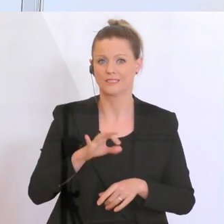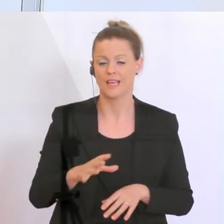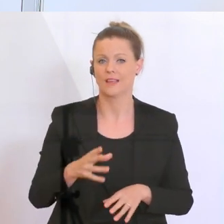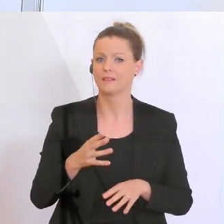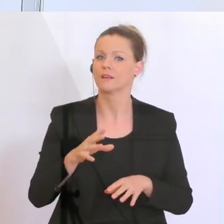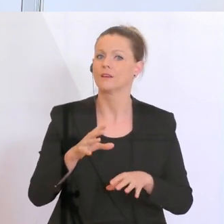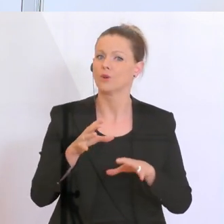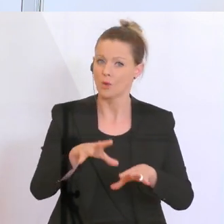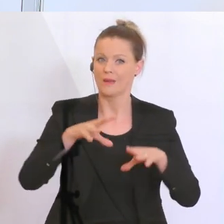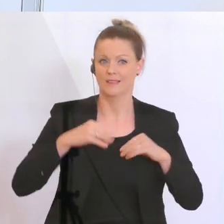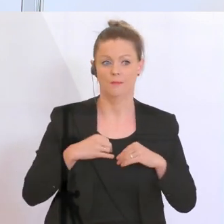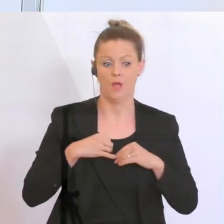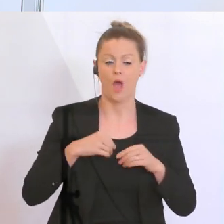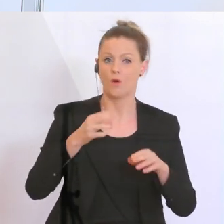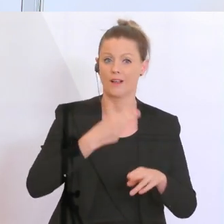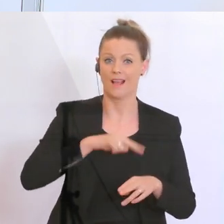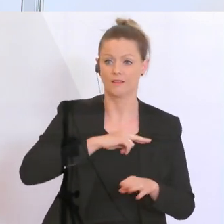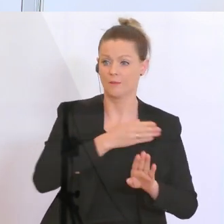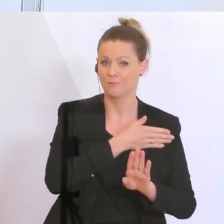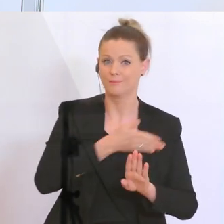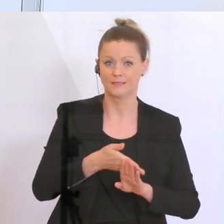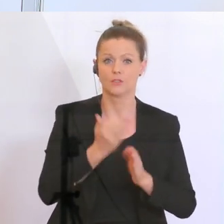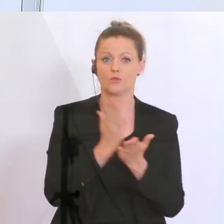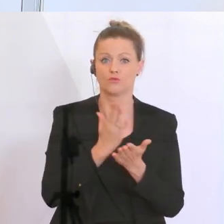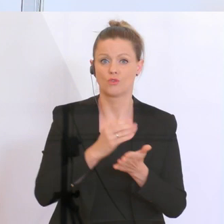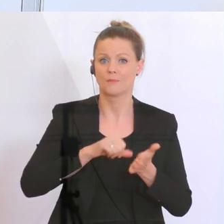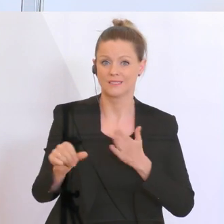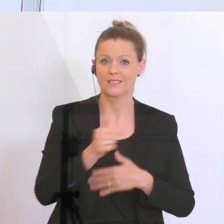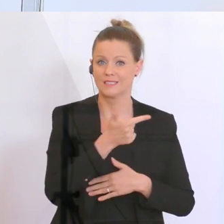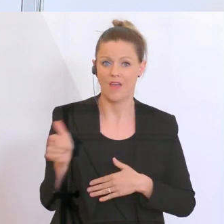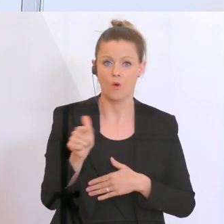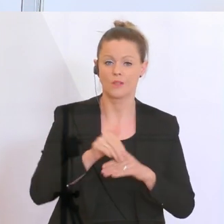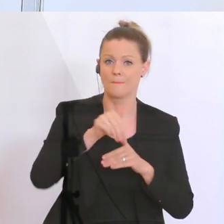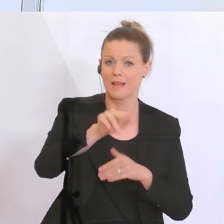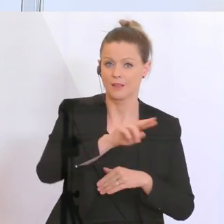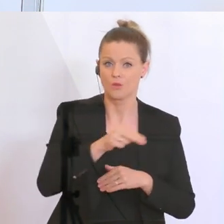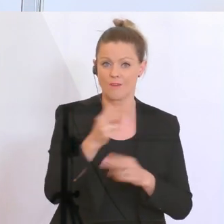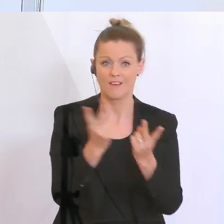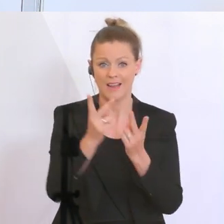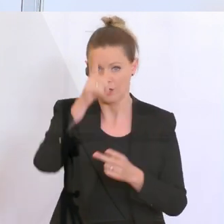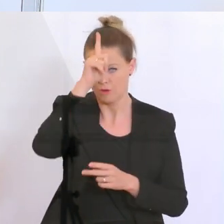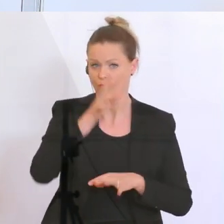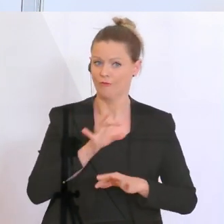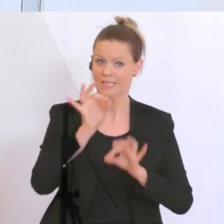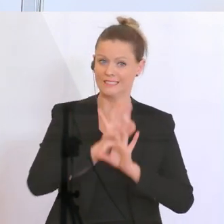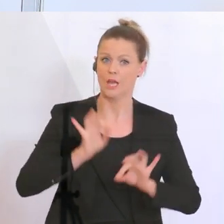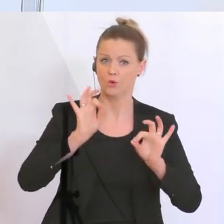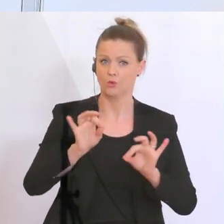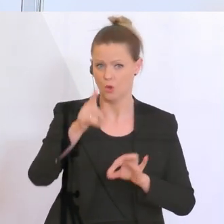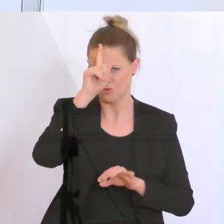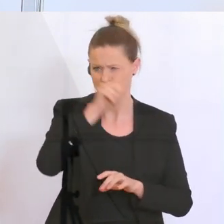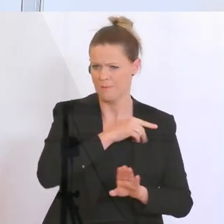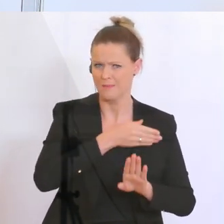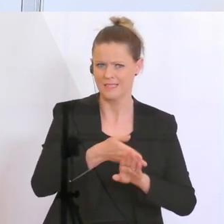der ausgezahlten Garantien hernimmt von knapp 2 Milliarden Euro, dann sind wir hier im Vergleich zu Deutschland auch sehr, sehr gut. Deutschland hat bisher